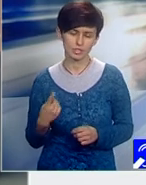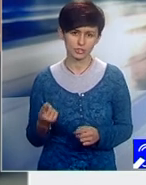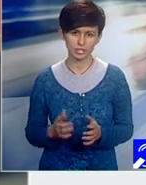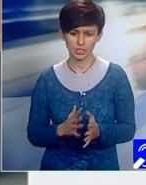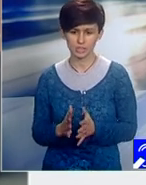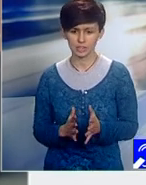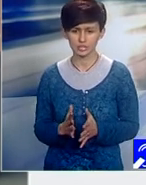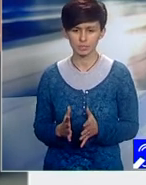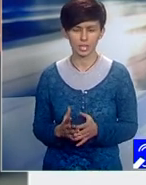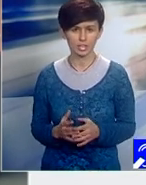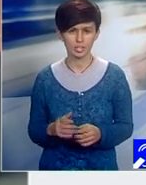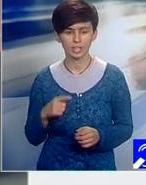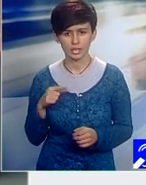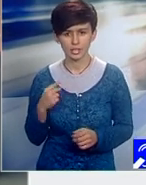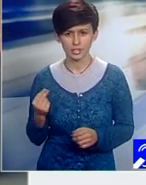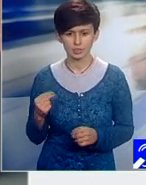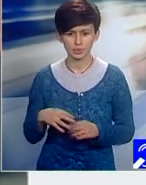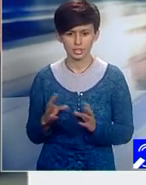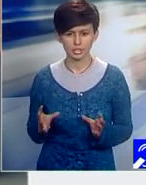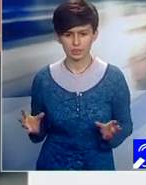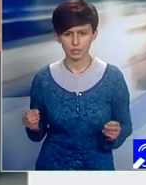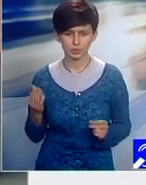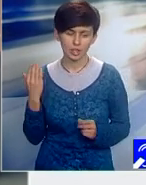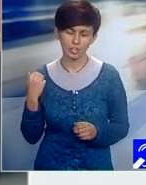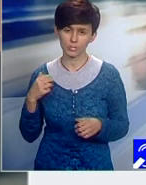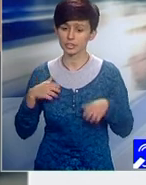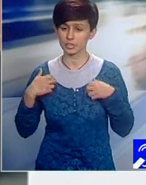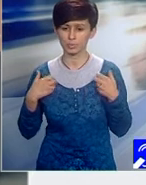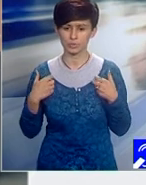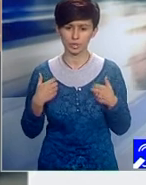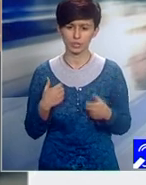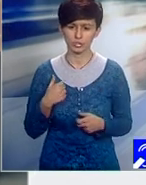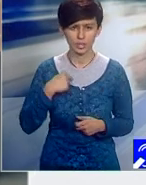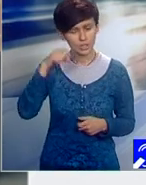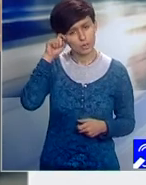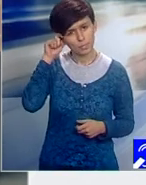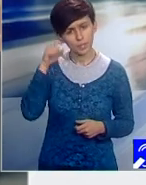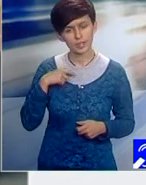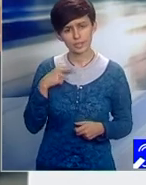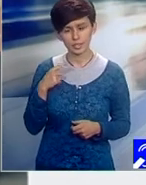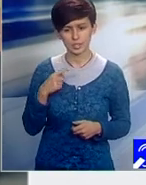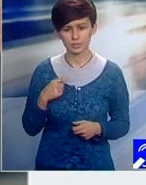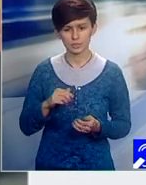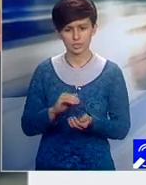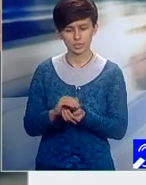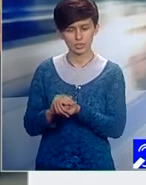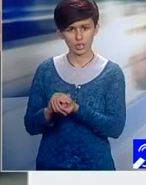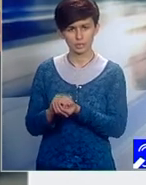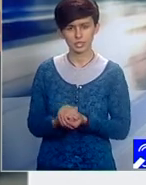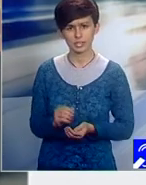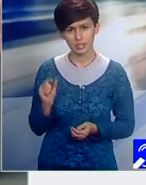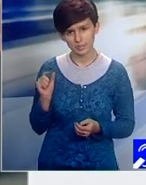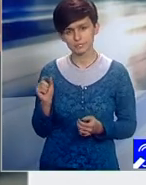bine, România a fost foarte entuziaști. Și cred că mai sunt și acum, și-au mai păstat o parte din